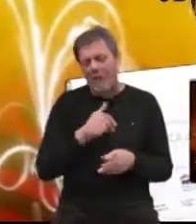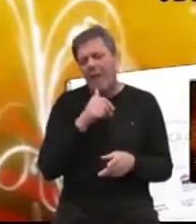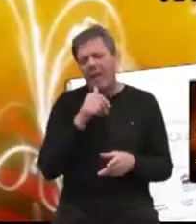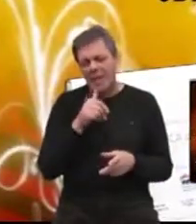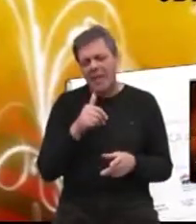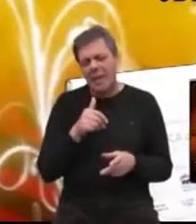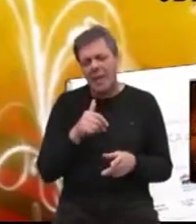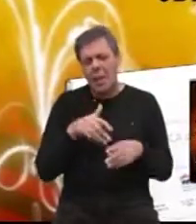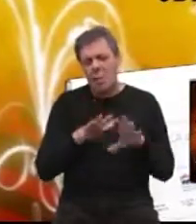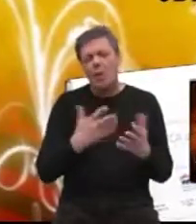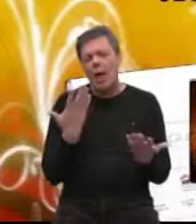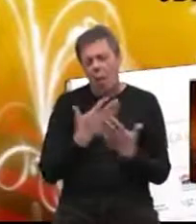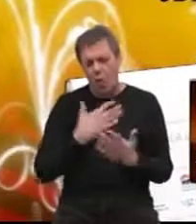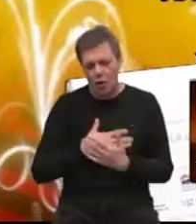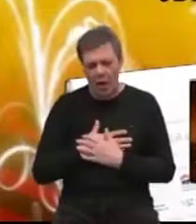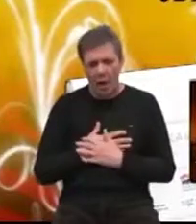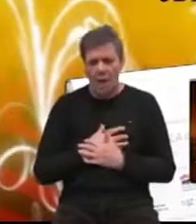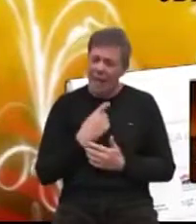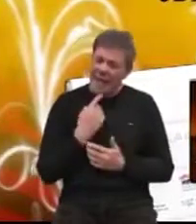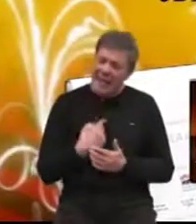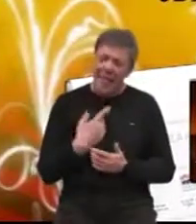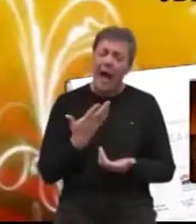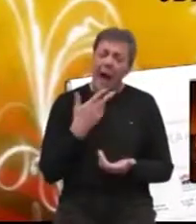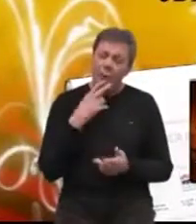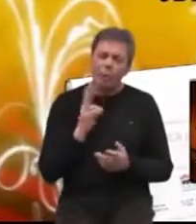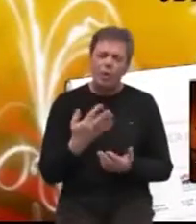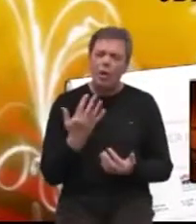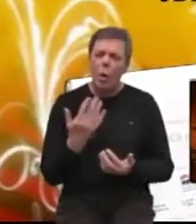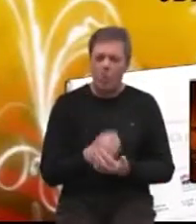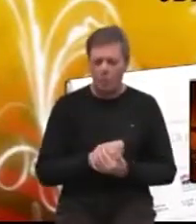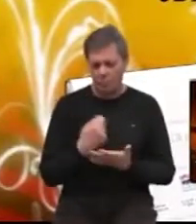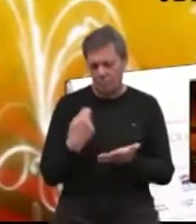ali i ljude koji žele. Evo, recite nam ako možete, koliko